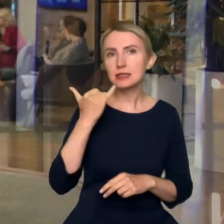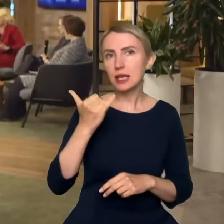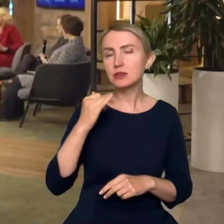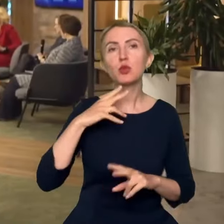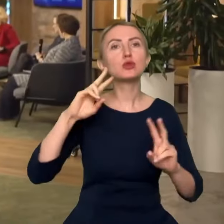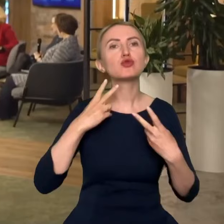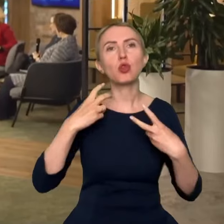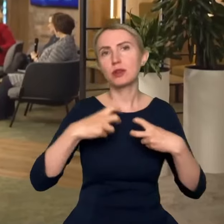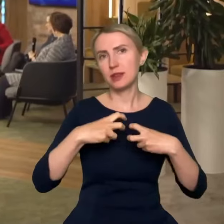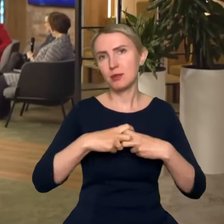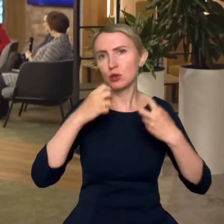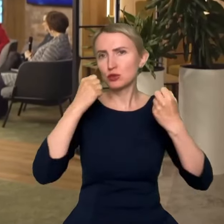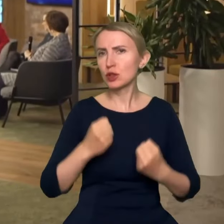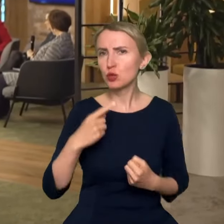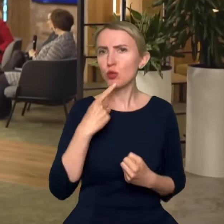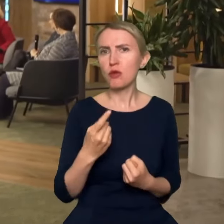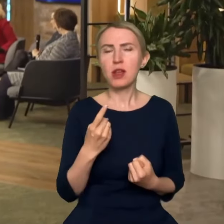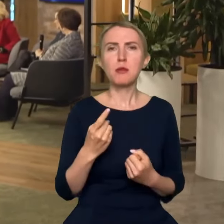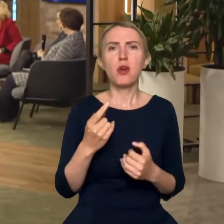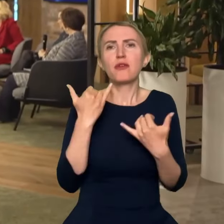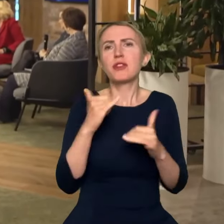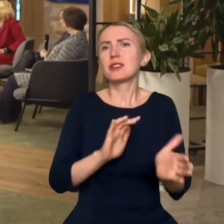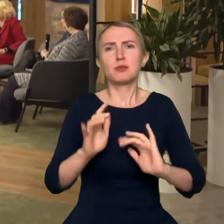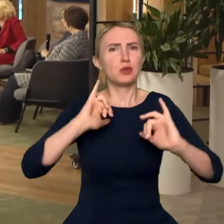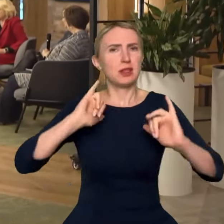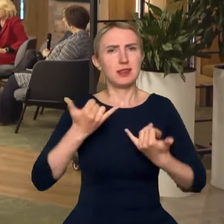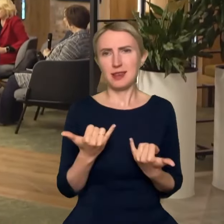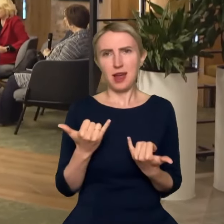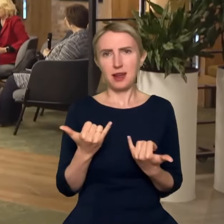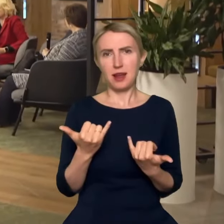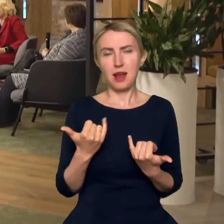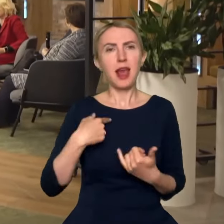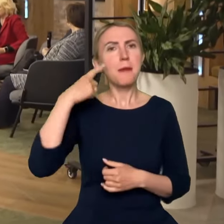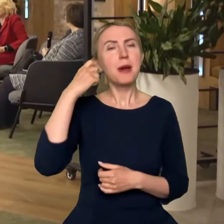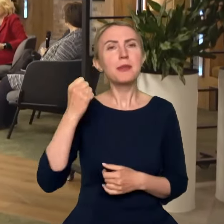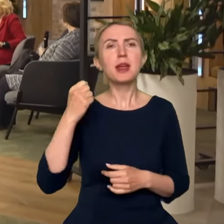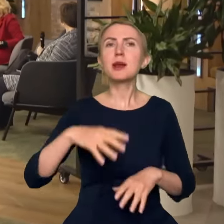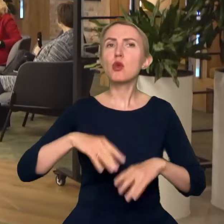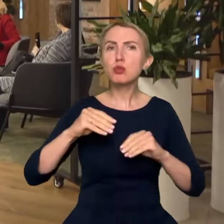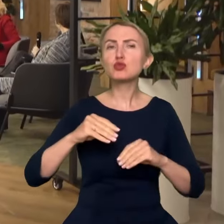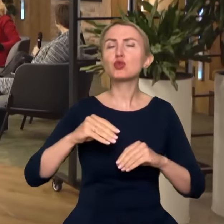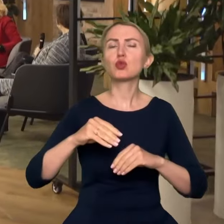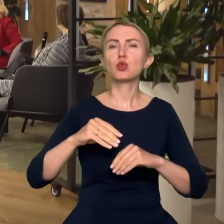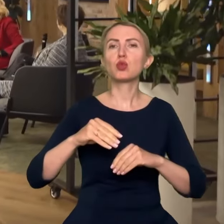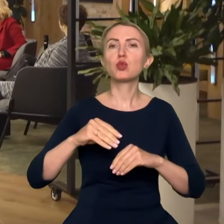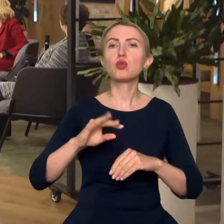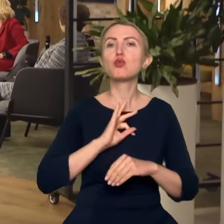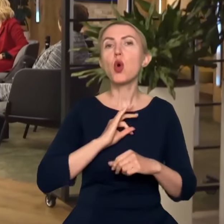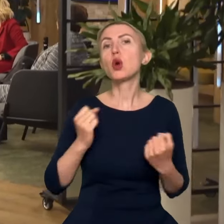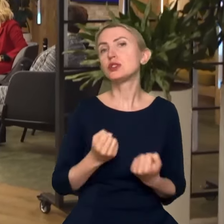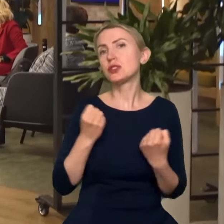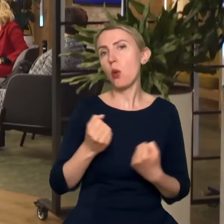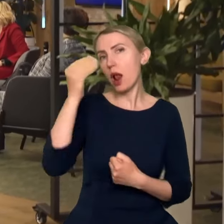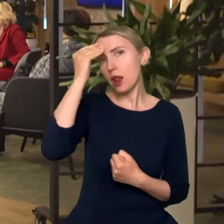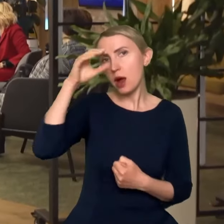trudno powiedzieć, jak można teraz inaczej czerpać tą wiedzę. Bo pamiętam od samego początku mojej działalności naukowej był już